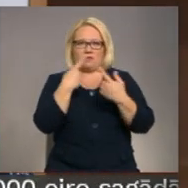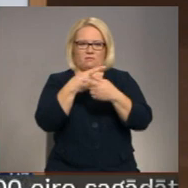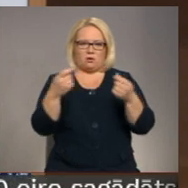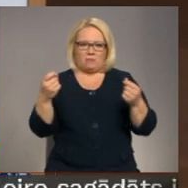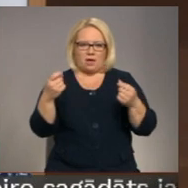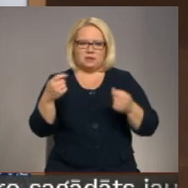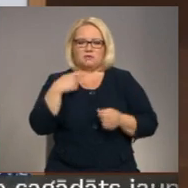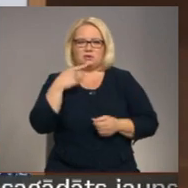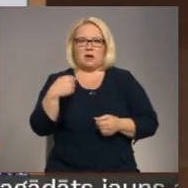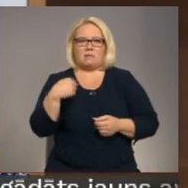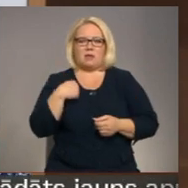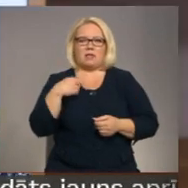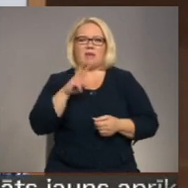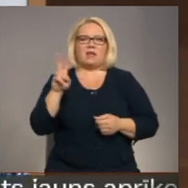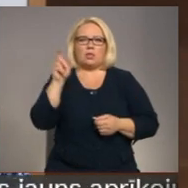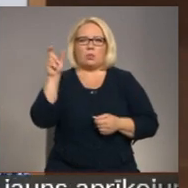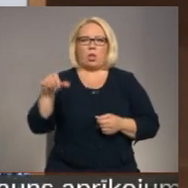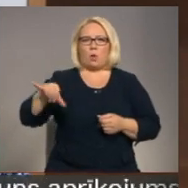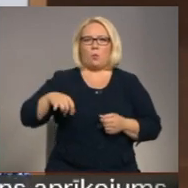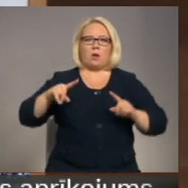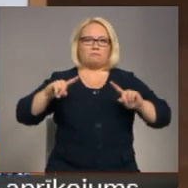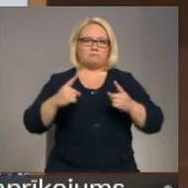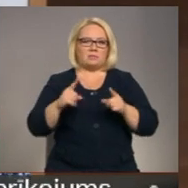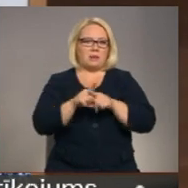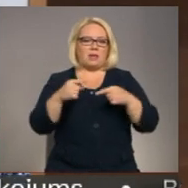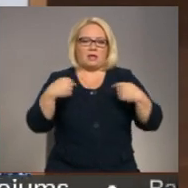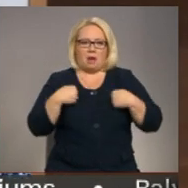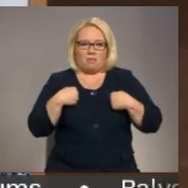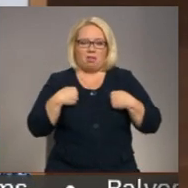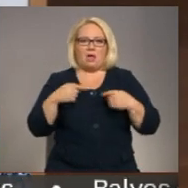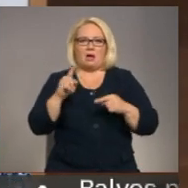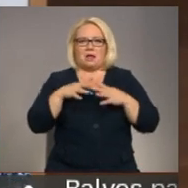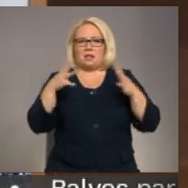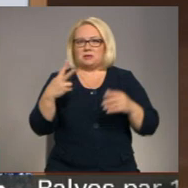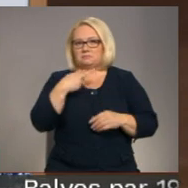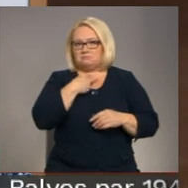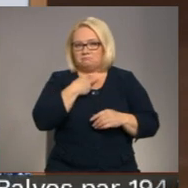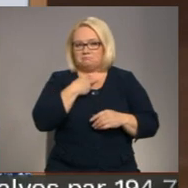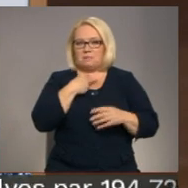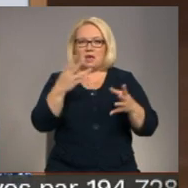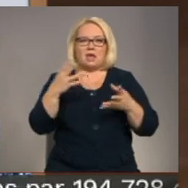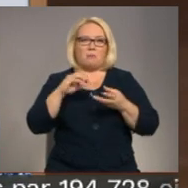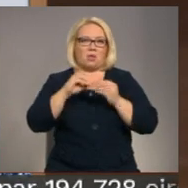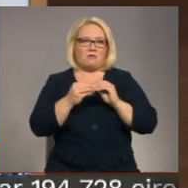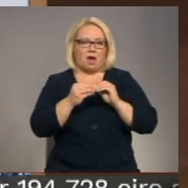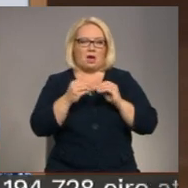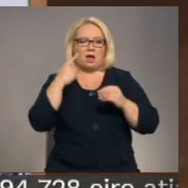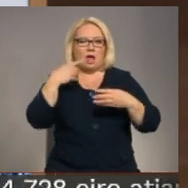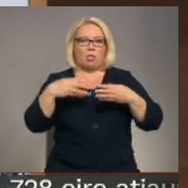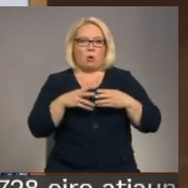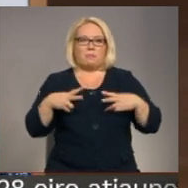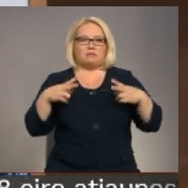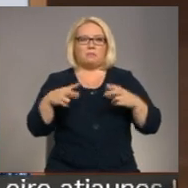aizturēšana man, tāpat kā daudziem maniem kolēģiem, ir liels pārsteigums, ņemot vērā to, ka tūmas priekšsēdētāja